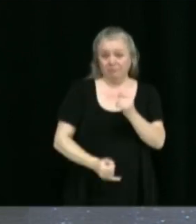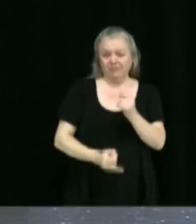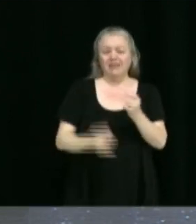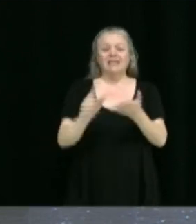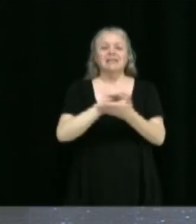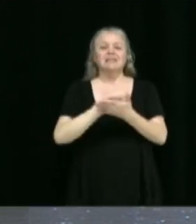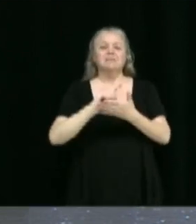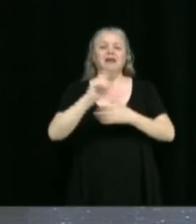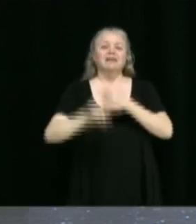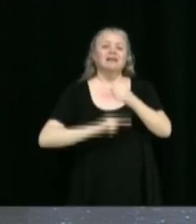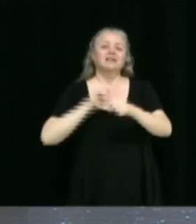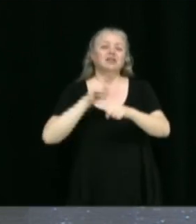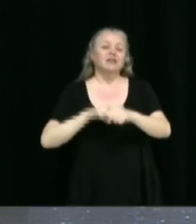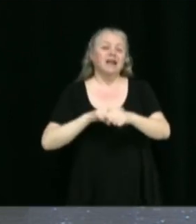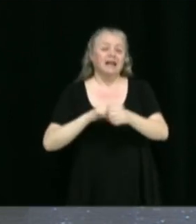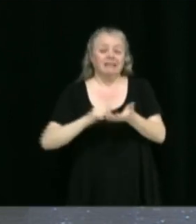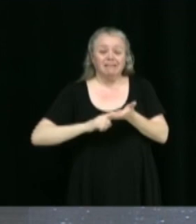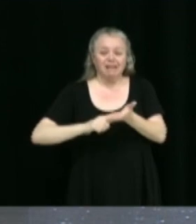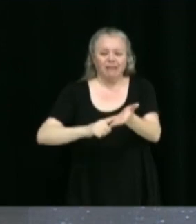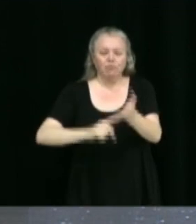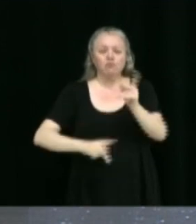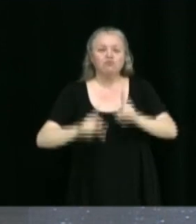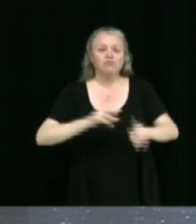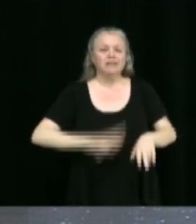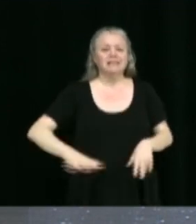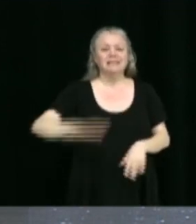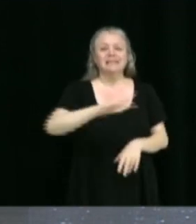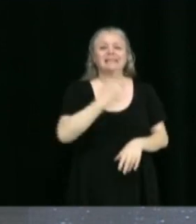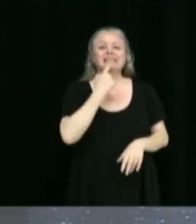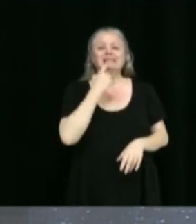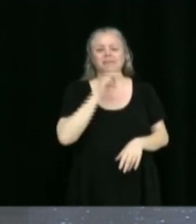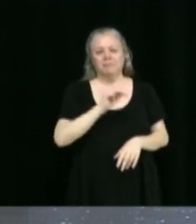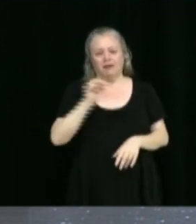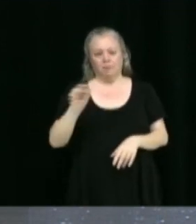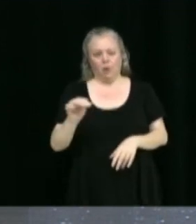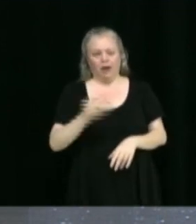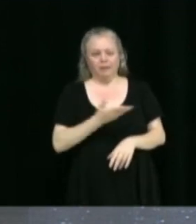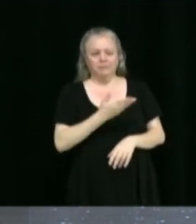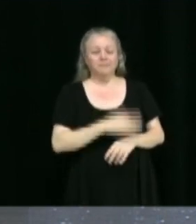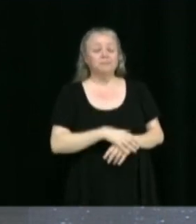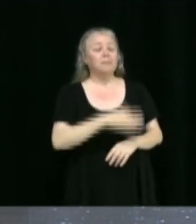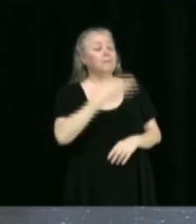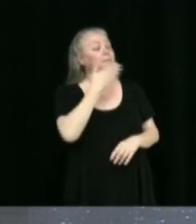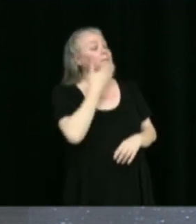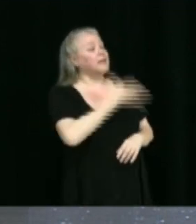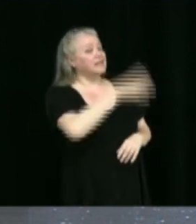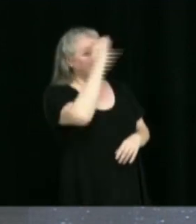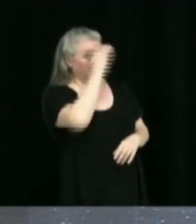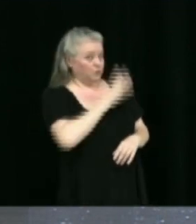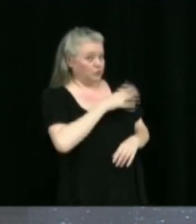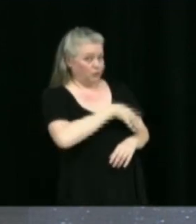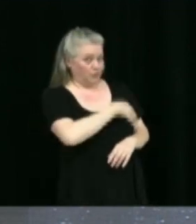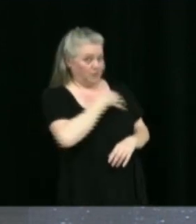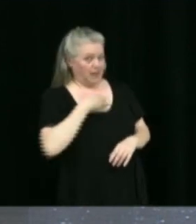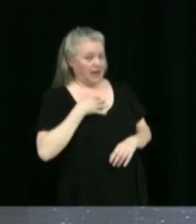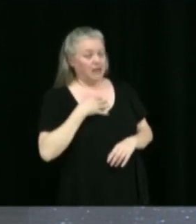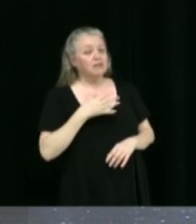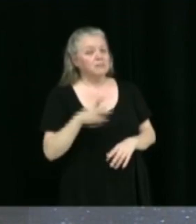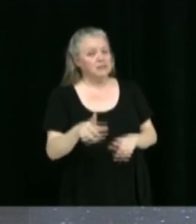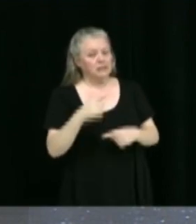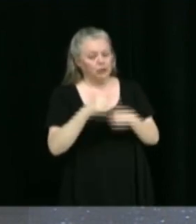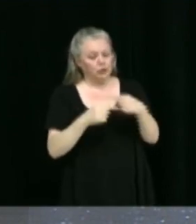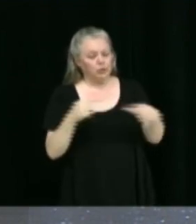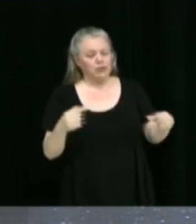nationale des travaux publics qui s'en vient, elle sera faite par Marc Morin. Merci, M. le maire. Un sujet qui me tient beaucoup à cœur,